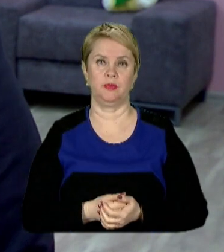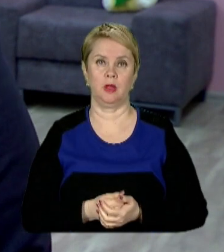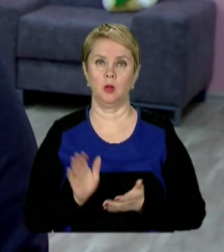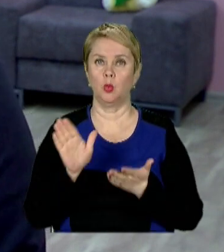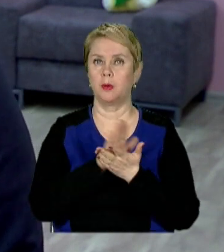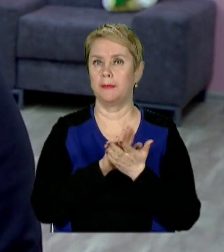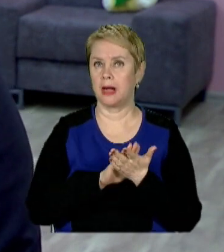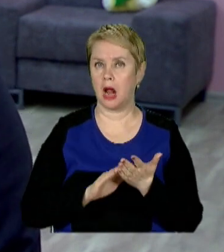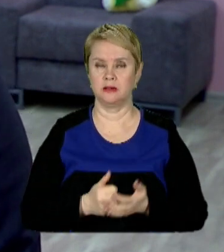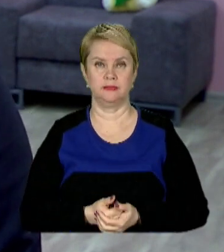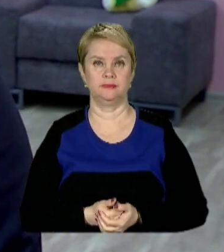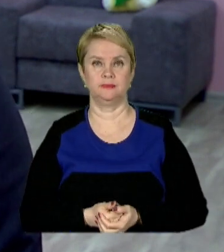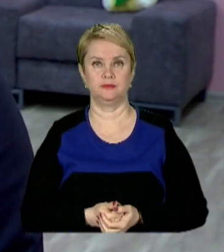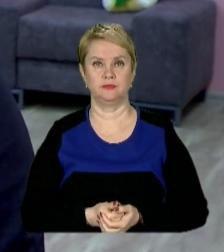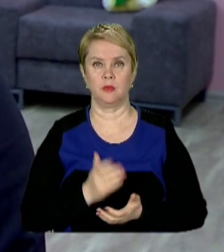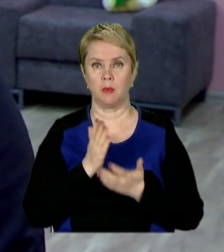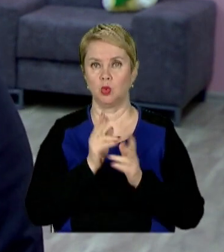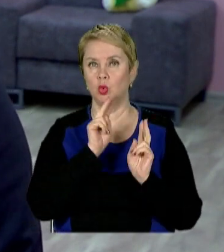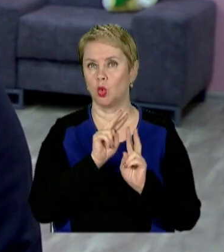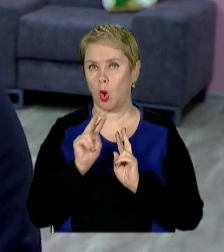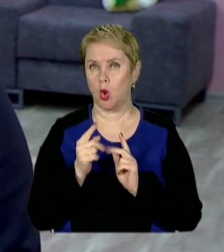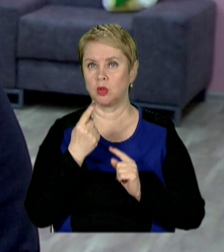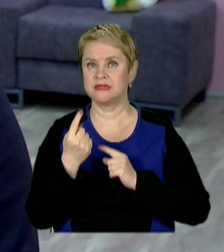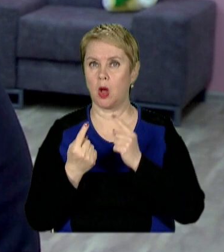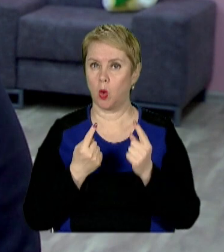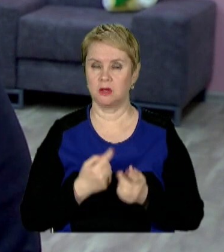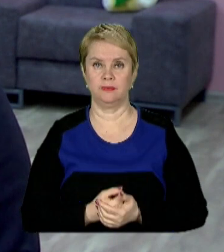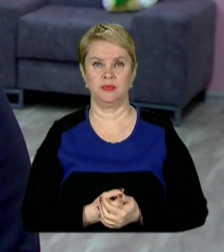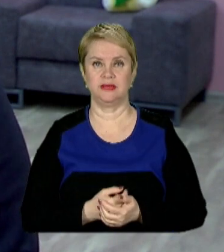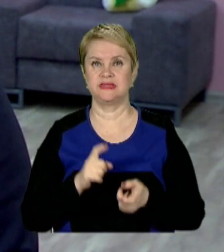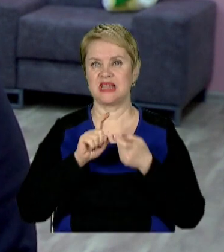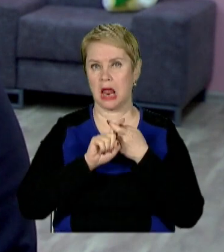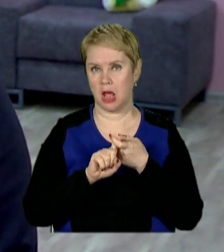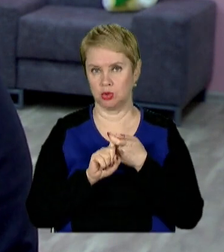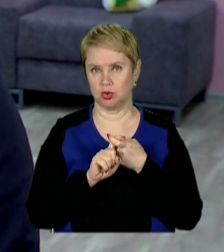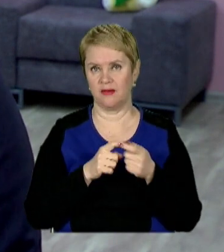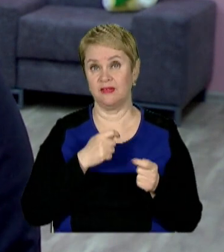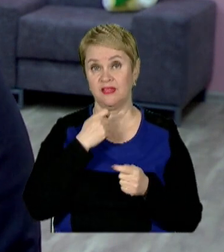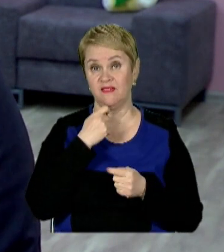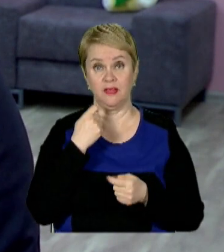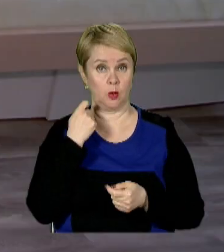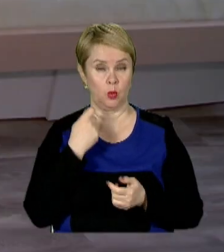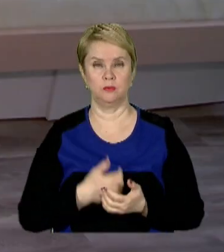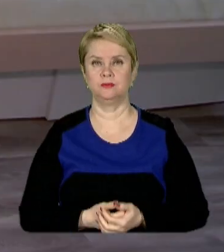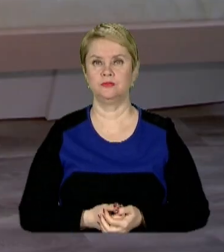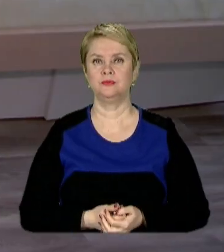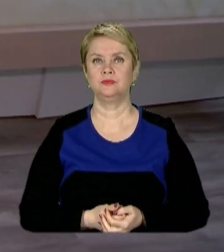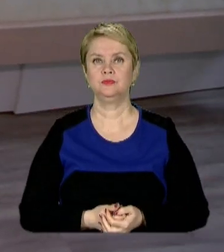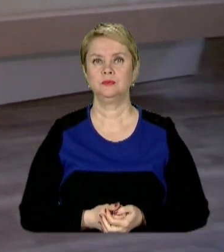у прибиранні. Мають доглядати один за одним, в залежності від віку. Тобто